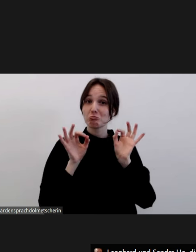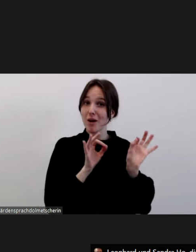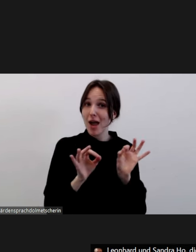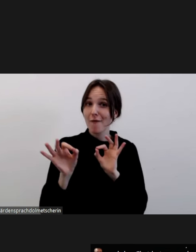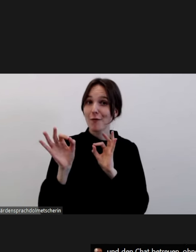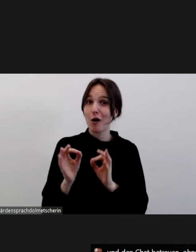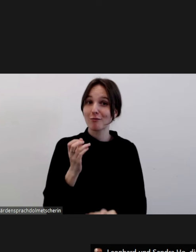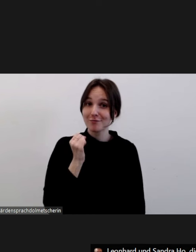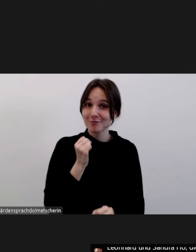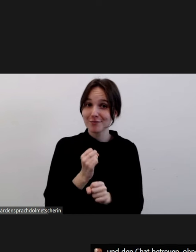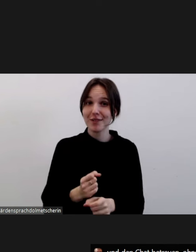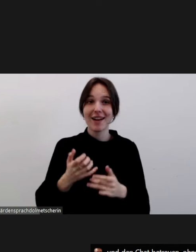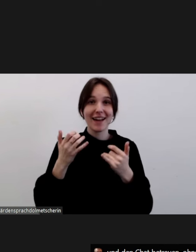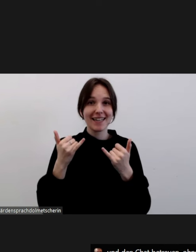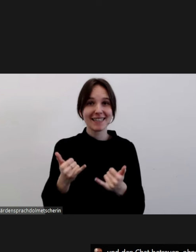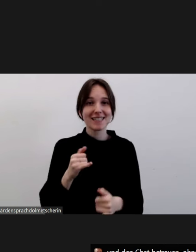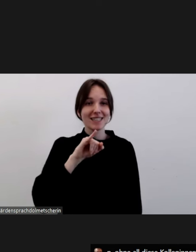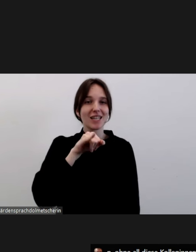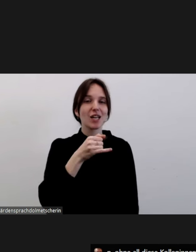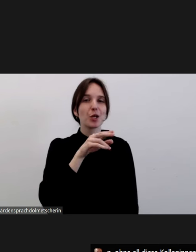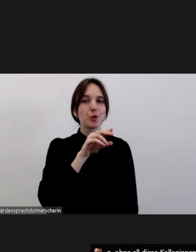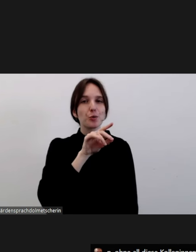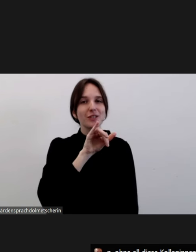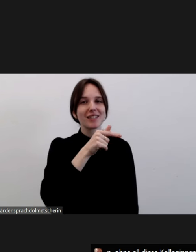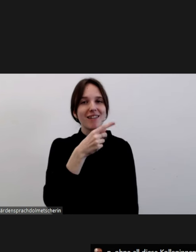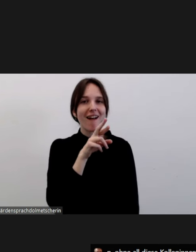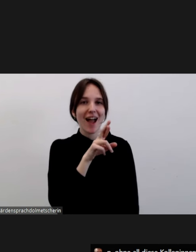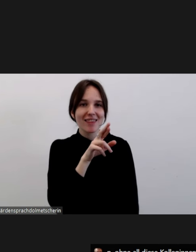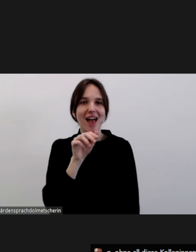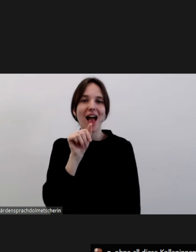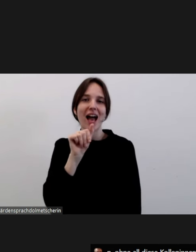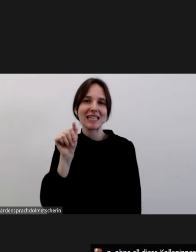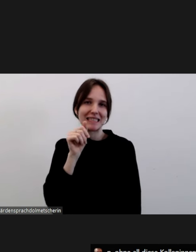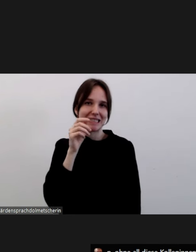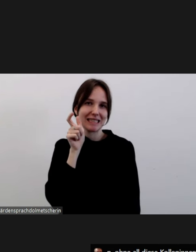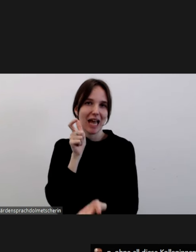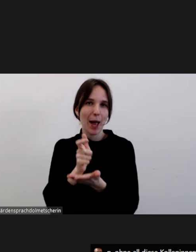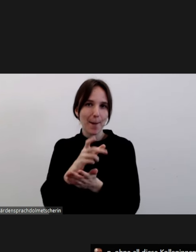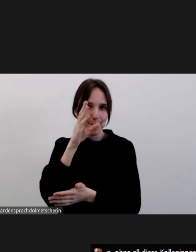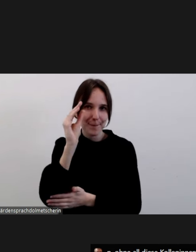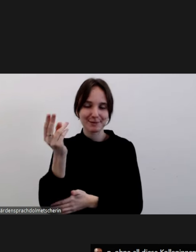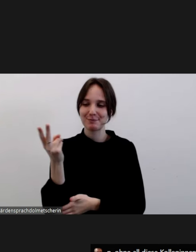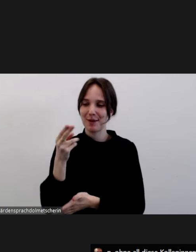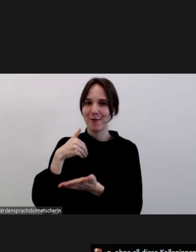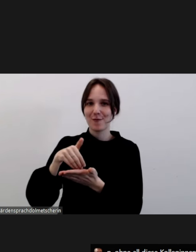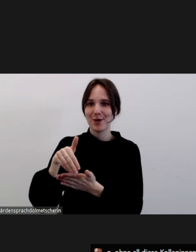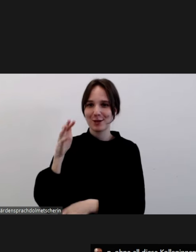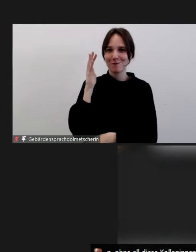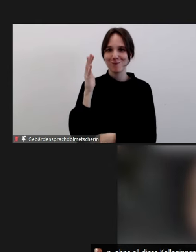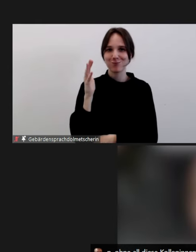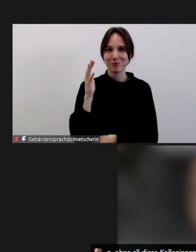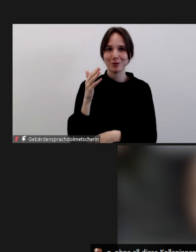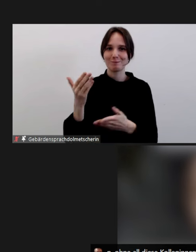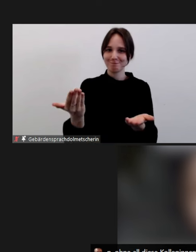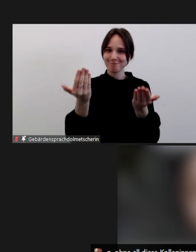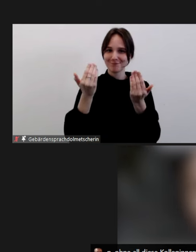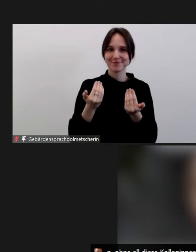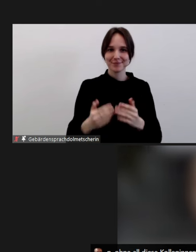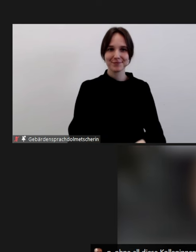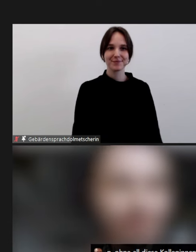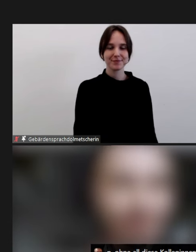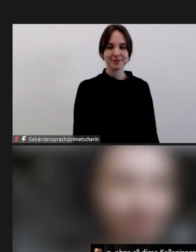übergebe jetzt an Judith Rahner und Hans Hartmann und bitte Sie auf die Bühne.